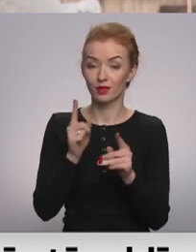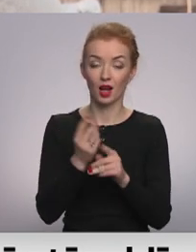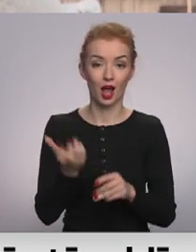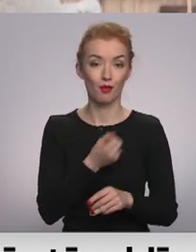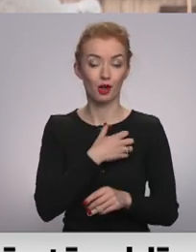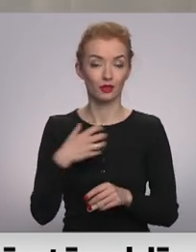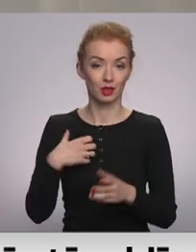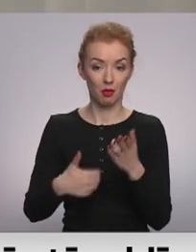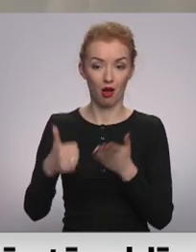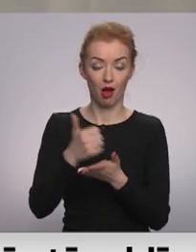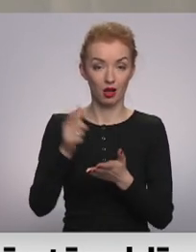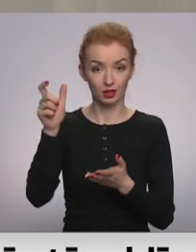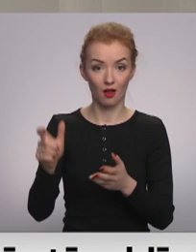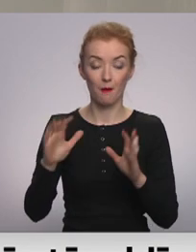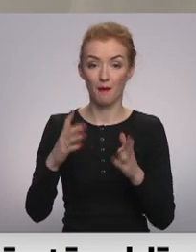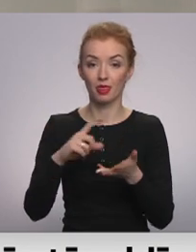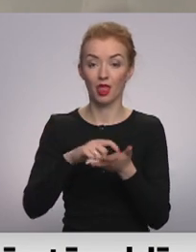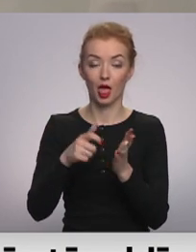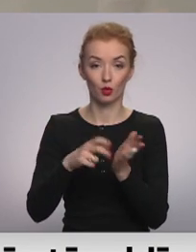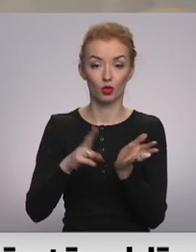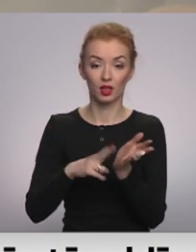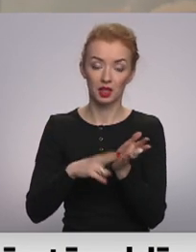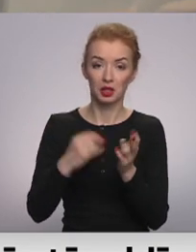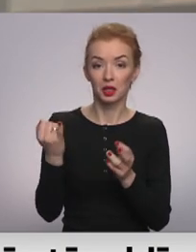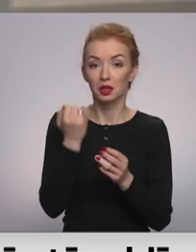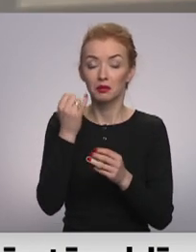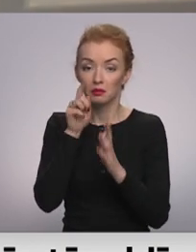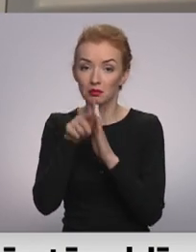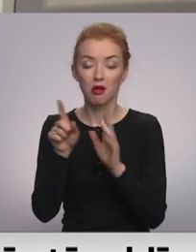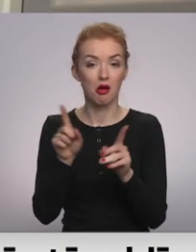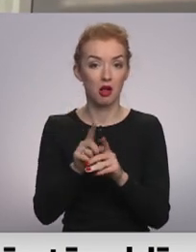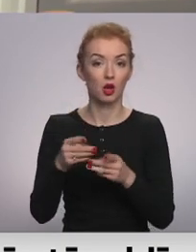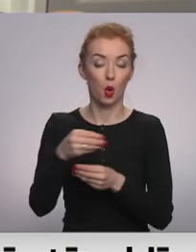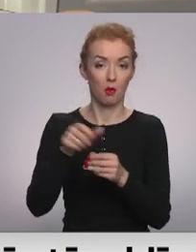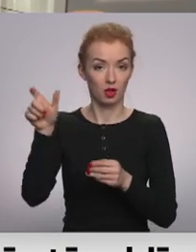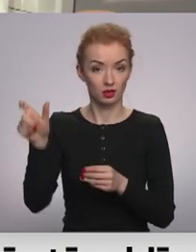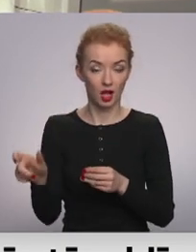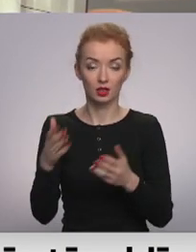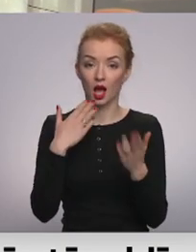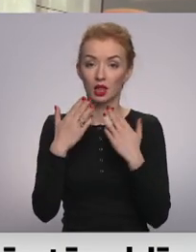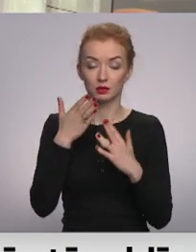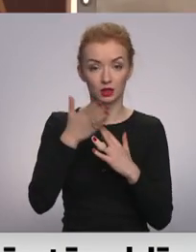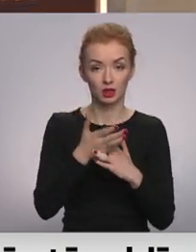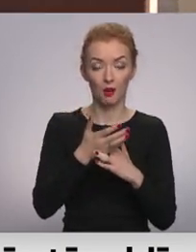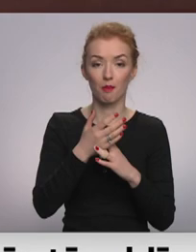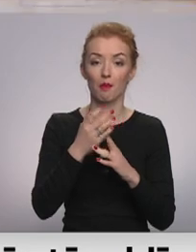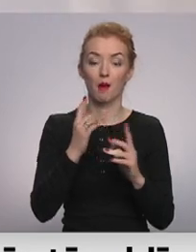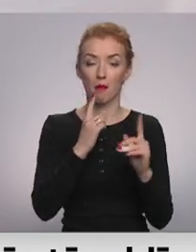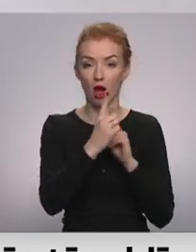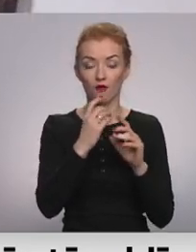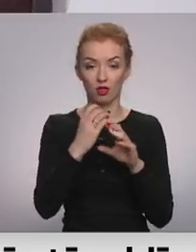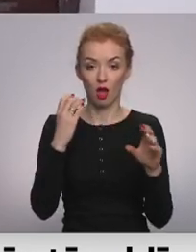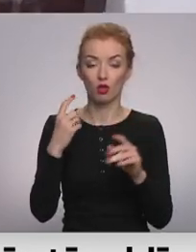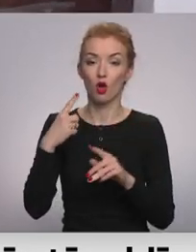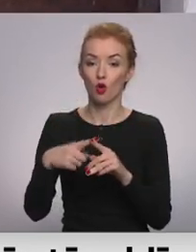pašvaldības pārstāvi, bet par telpu īri interesējas arī kāds komersents. Attiecības ar pašvaldībām pārvedātāju noteikušas arī